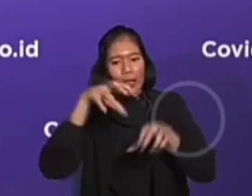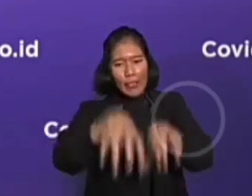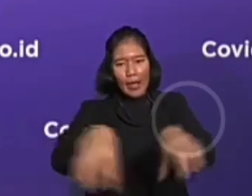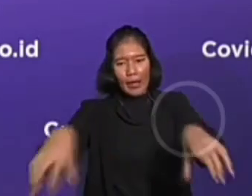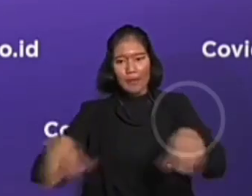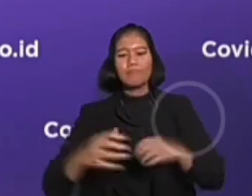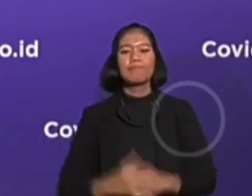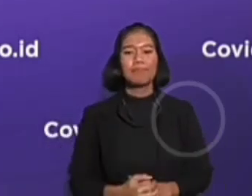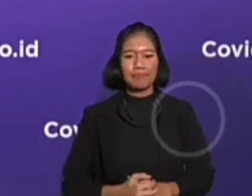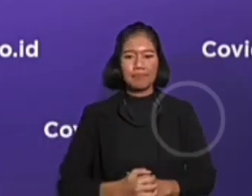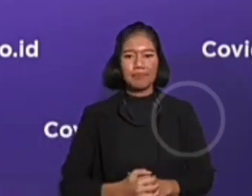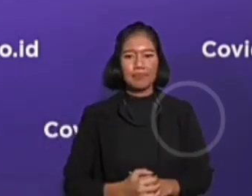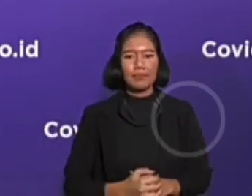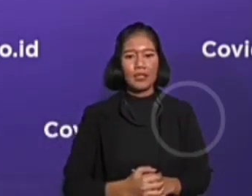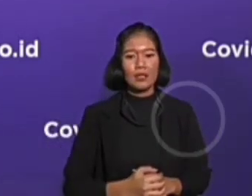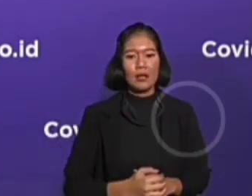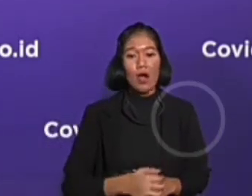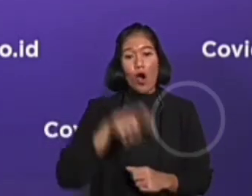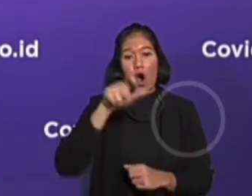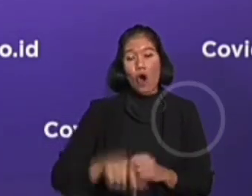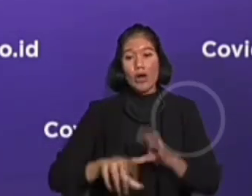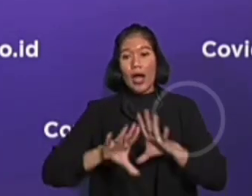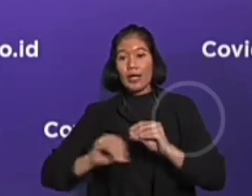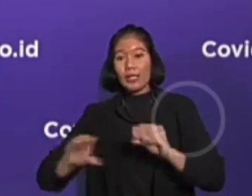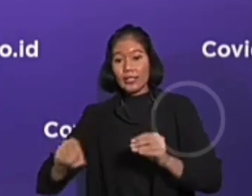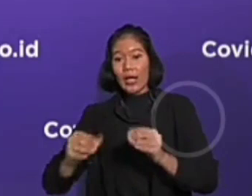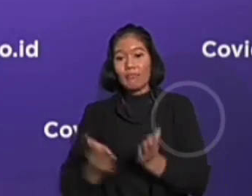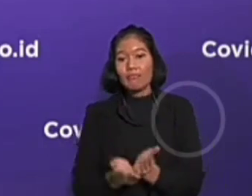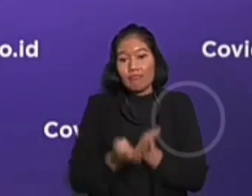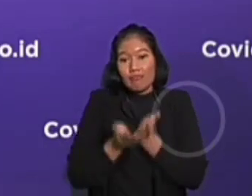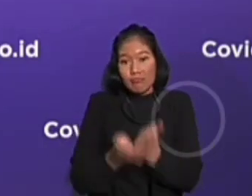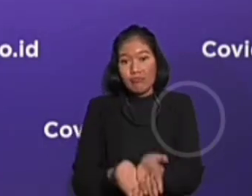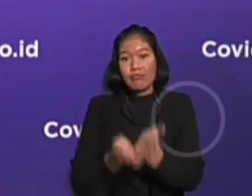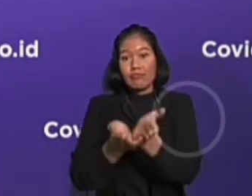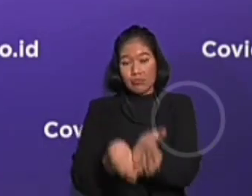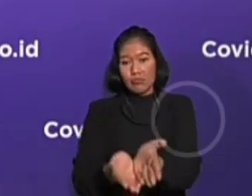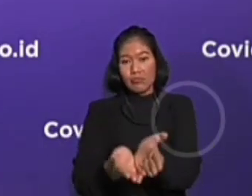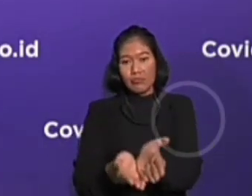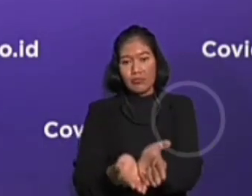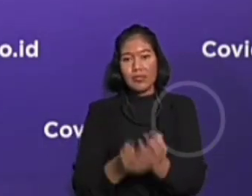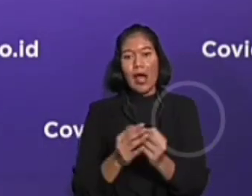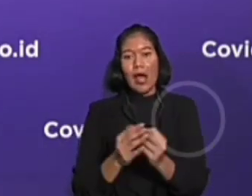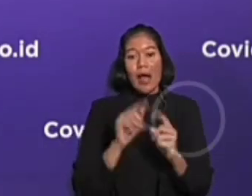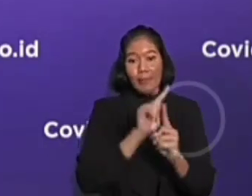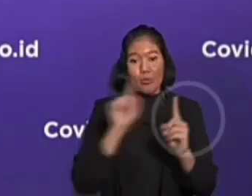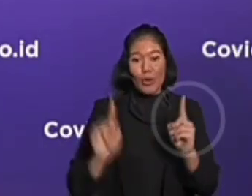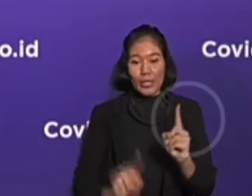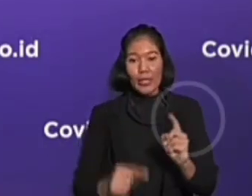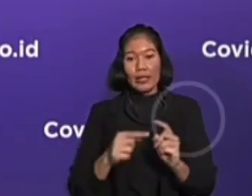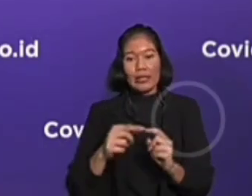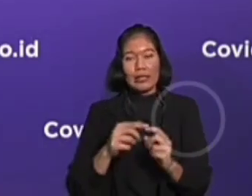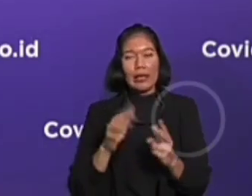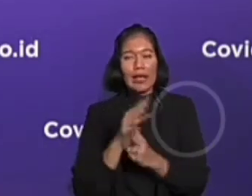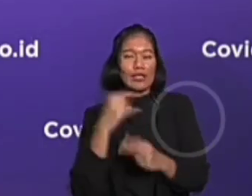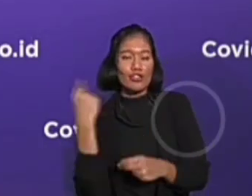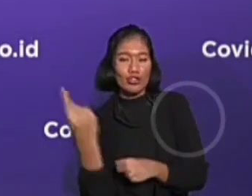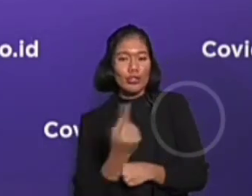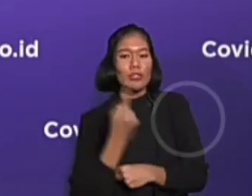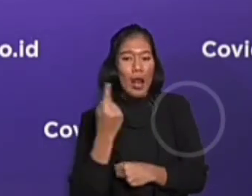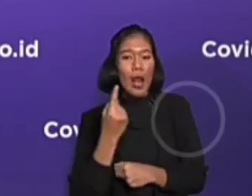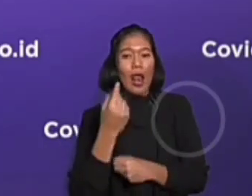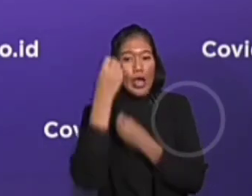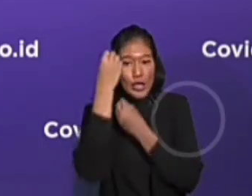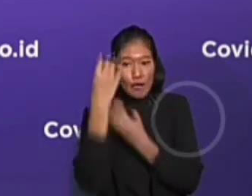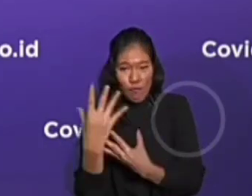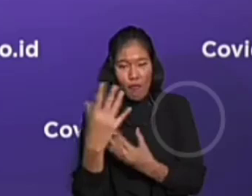Jumlah PMI kru kapal pesiar berdasarkan informasi perwakilan Republik Indonesia di luar negeri yang dilayani